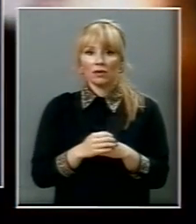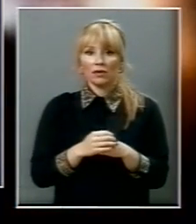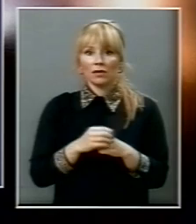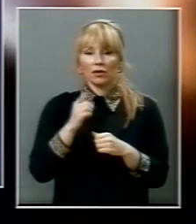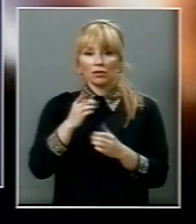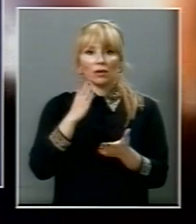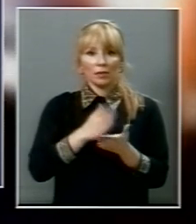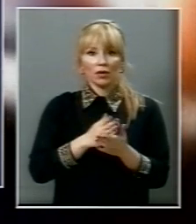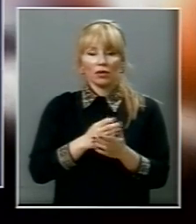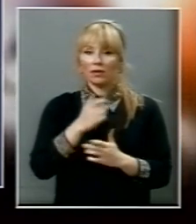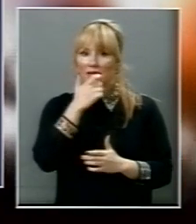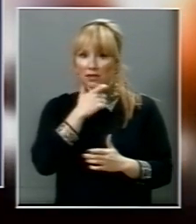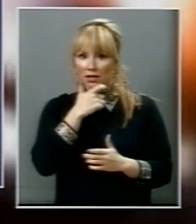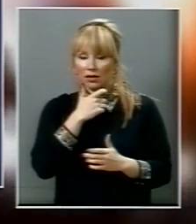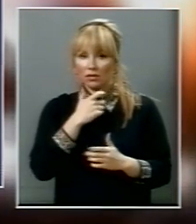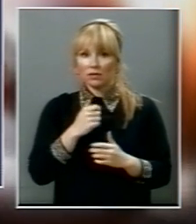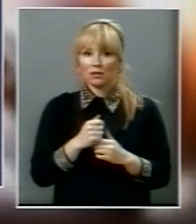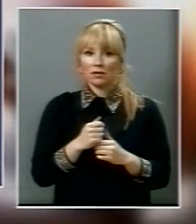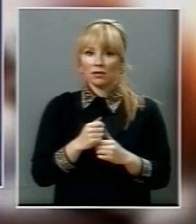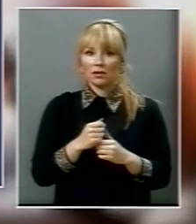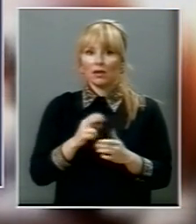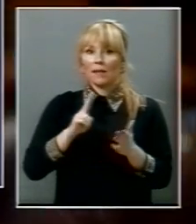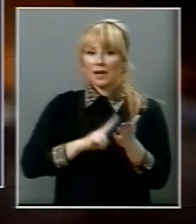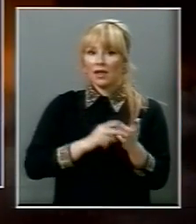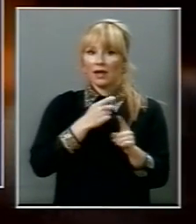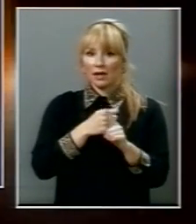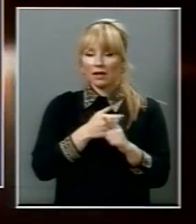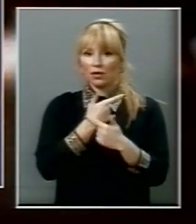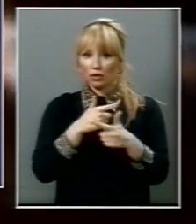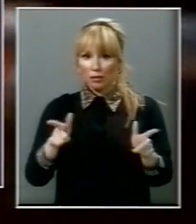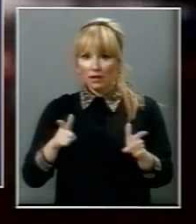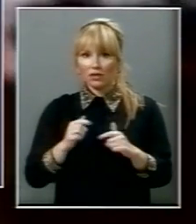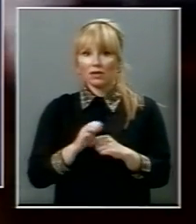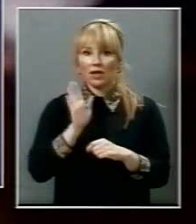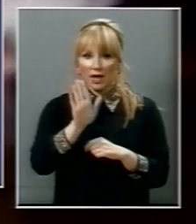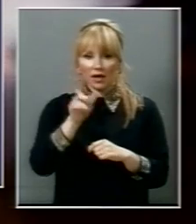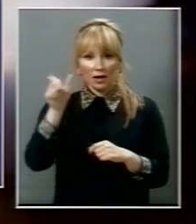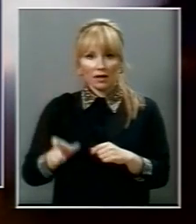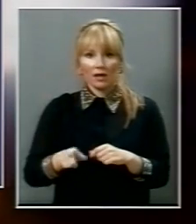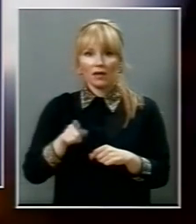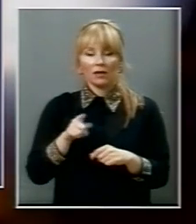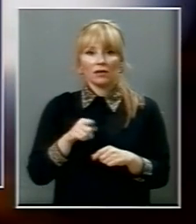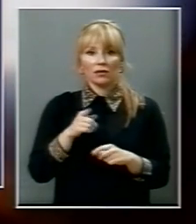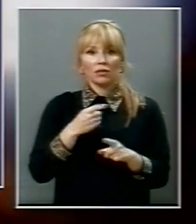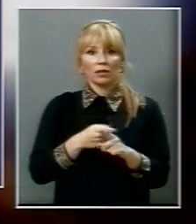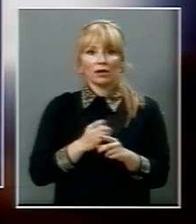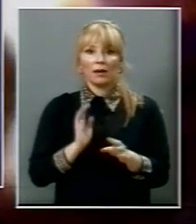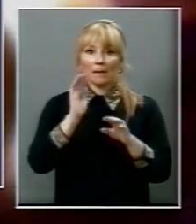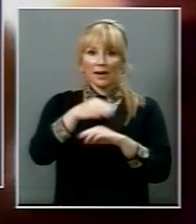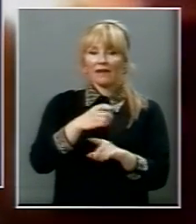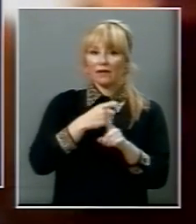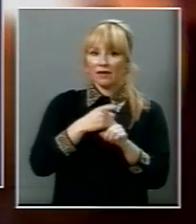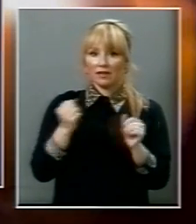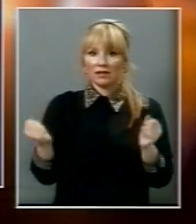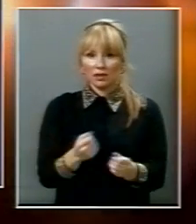da li je to bilo zastarjalost za Mihaelja Kertesa, oslobađenje njega, da li je to bila prekvalifikacija